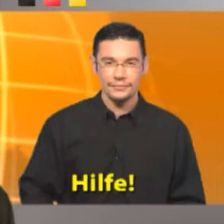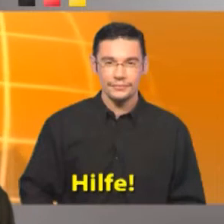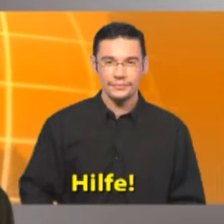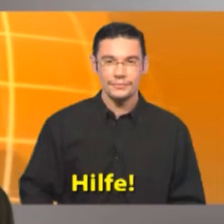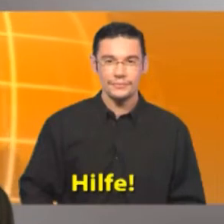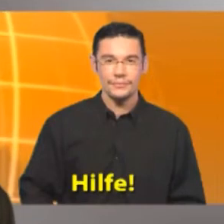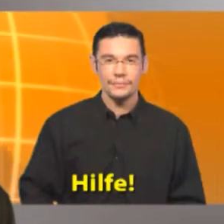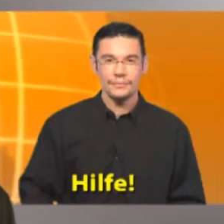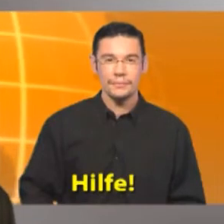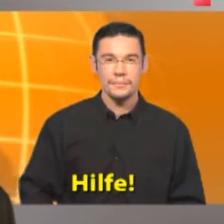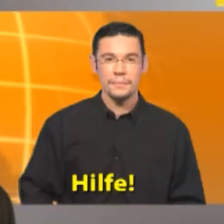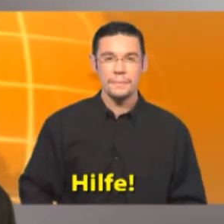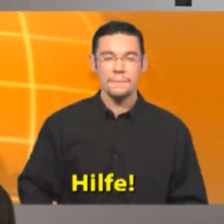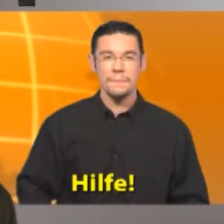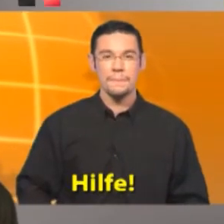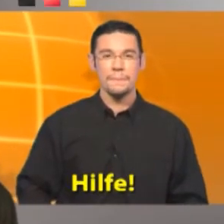Socorro